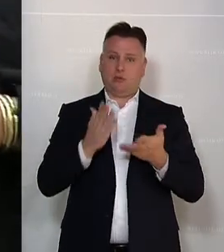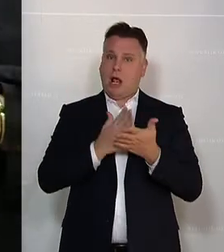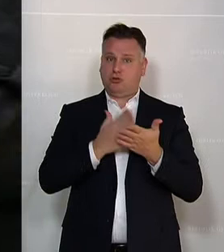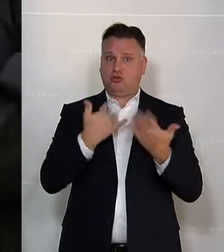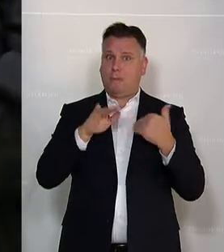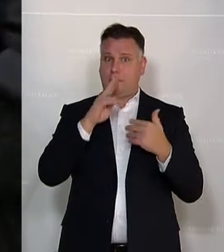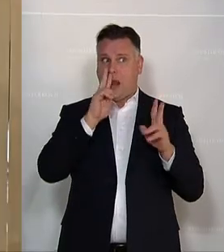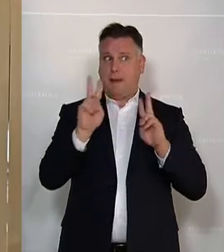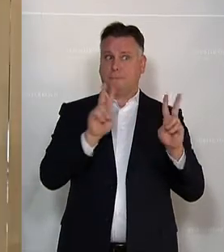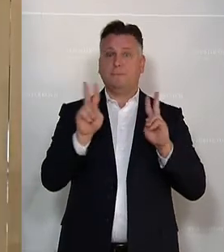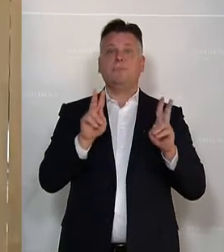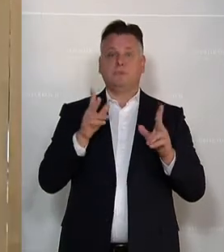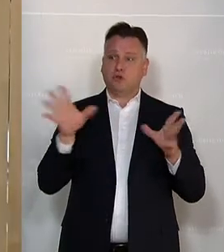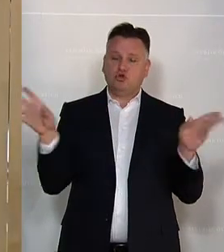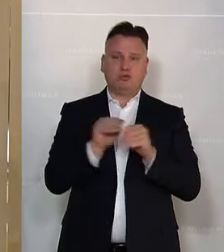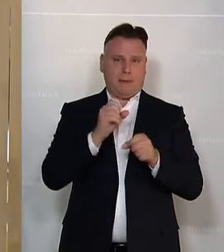Zusammenarbeit notwendig.